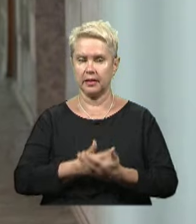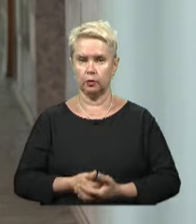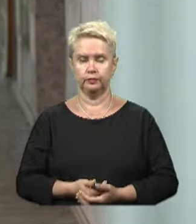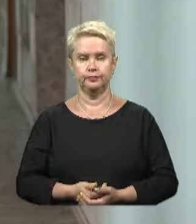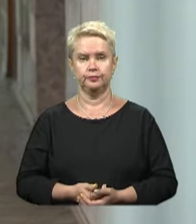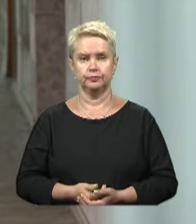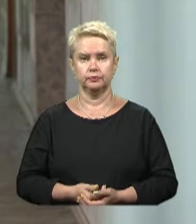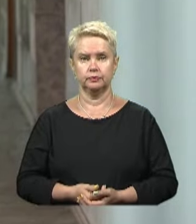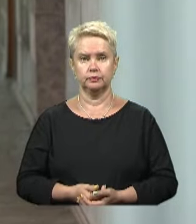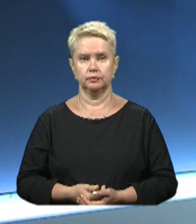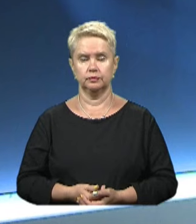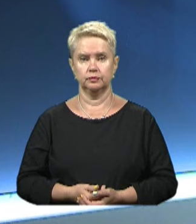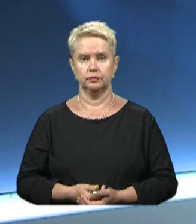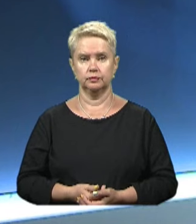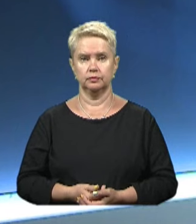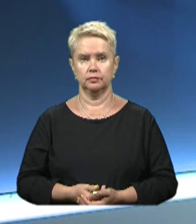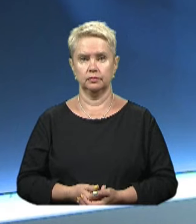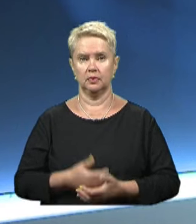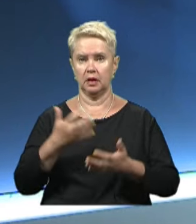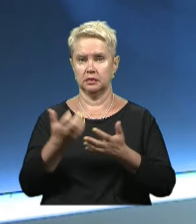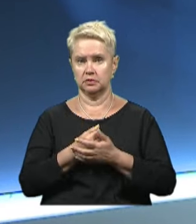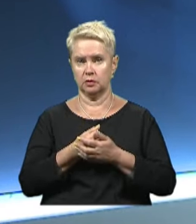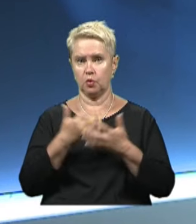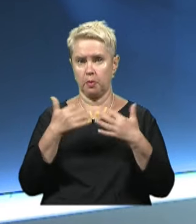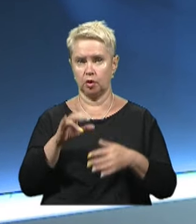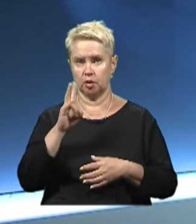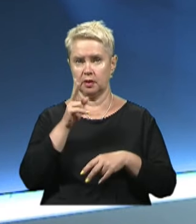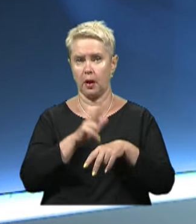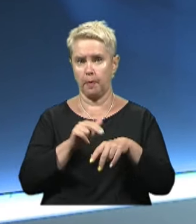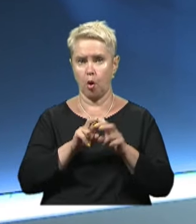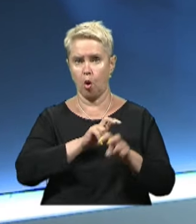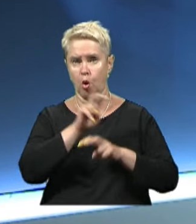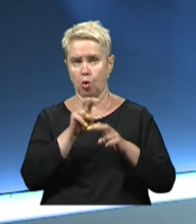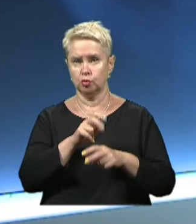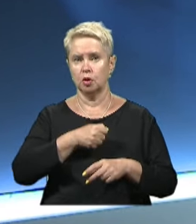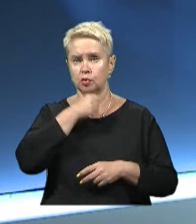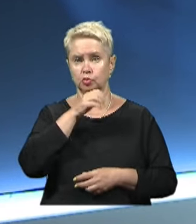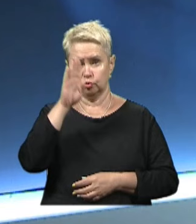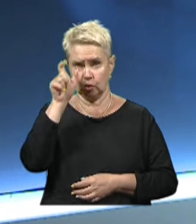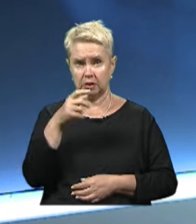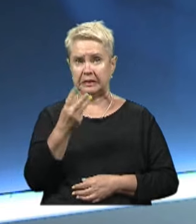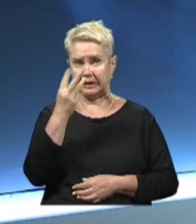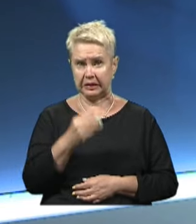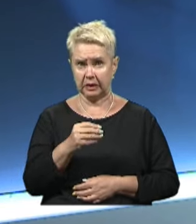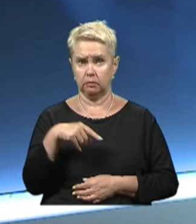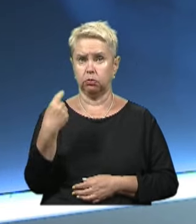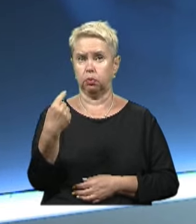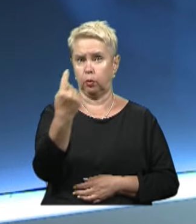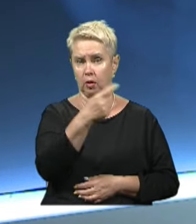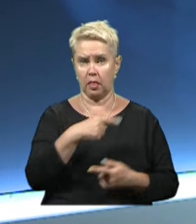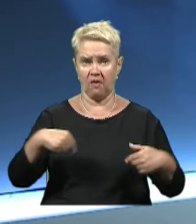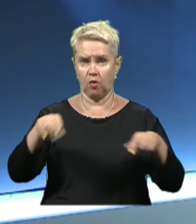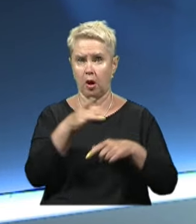каналу. Знайшли пропажу. Нікопольський поліцейський розшукала літнього чоловіка, який три дні блукав